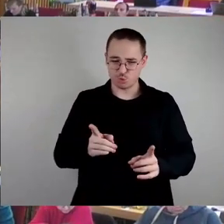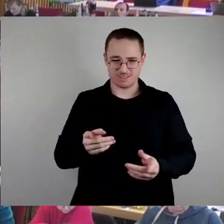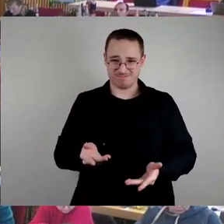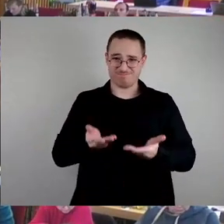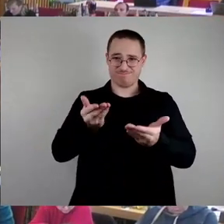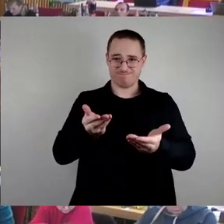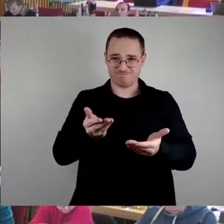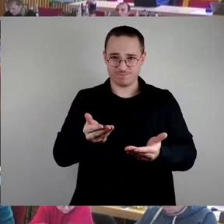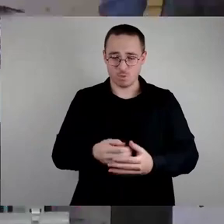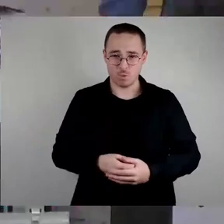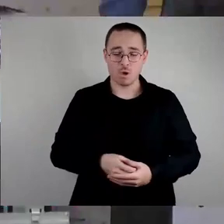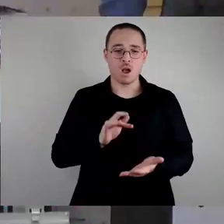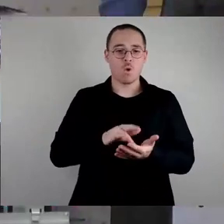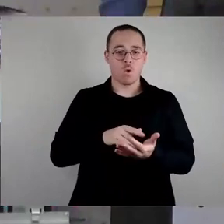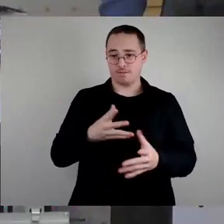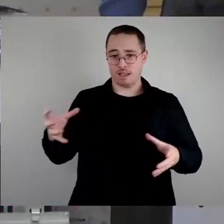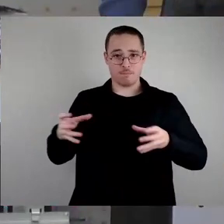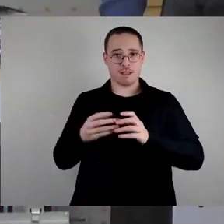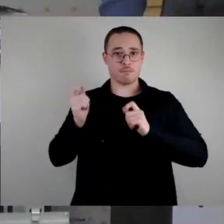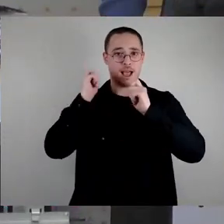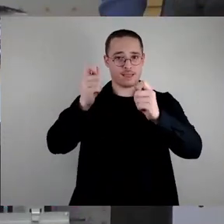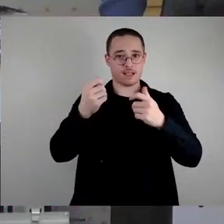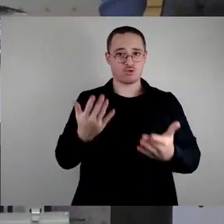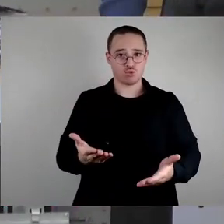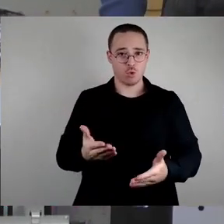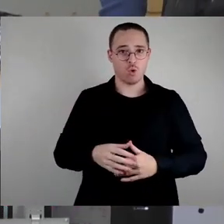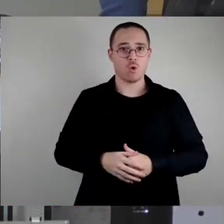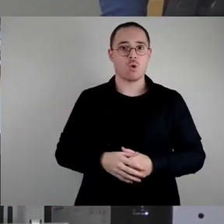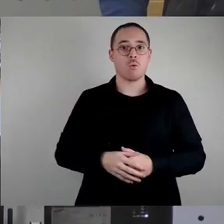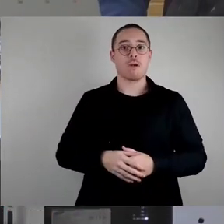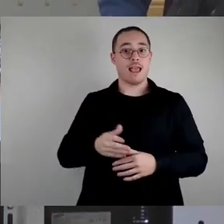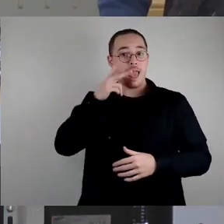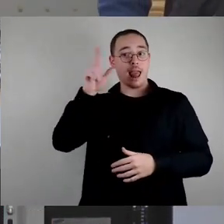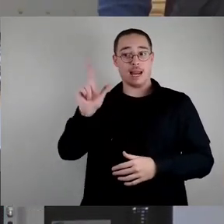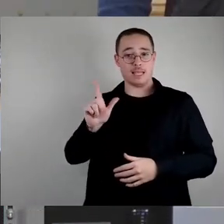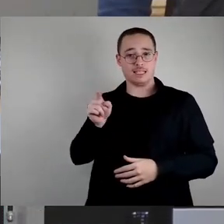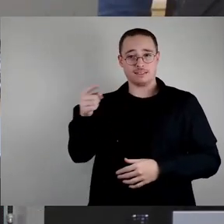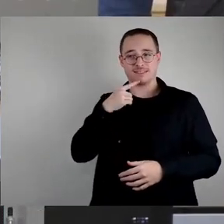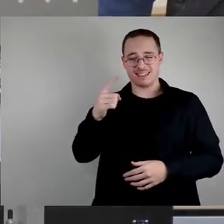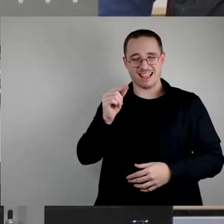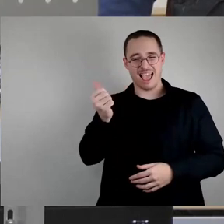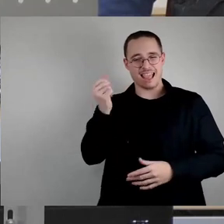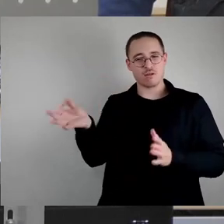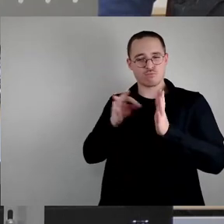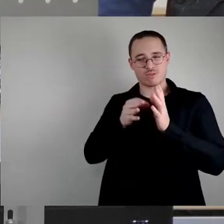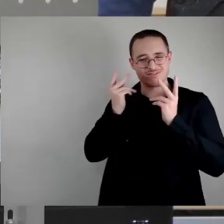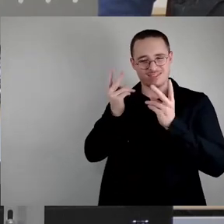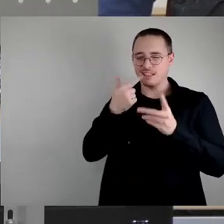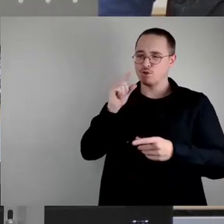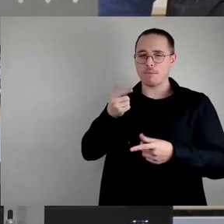gemeinsam einen Antrag stellen, gerade an der Stelle, hat Johannes Licht die einen Punkt aufgeworfen, den ich schon noch mal ein bisschen hinterfragen würde, weil